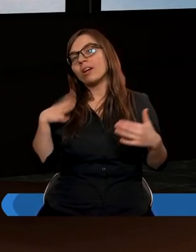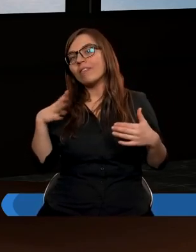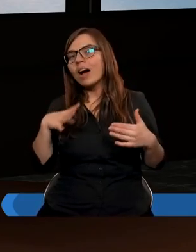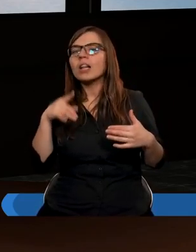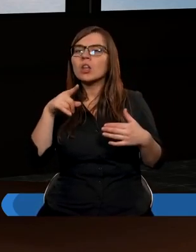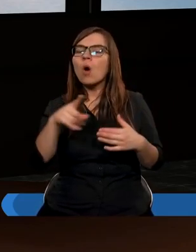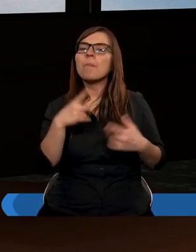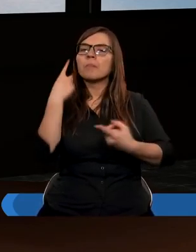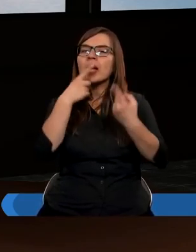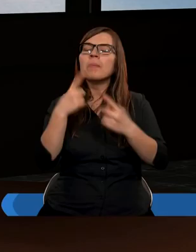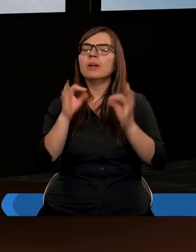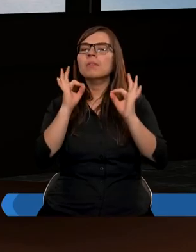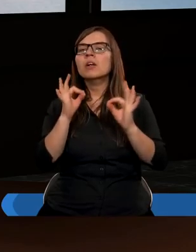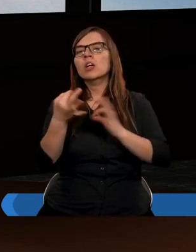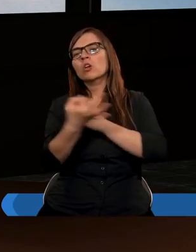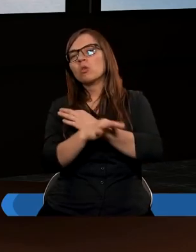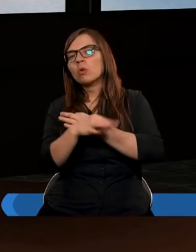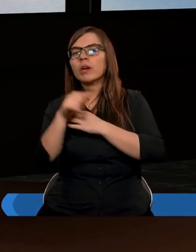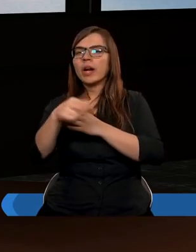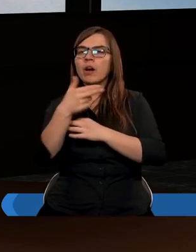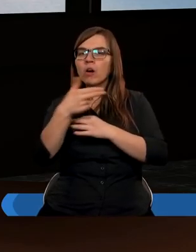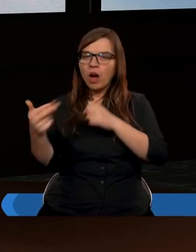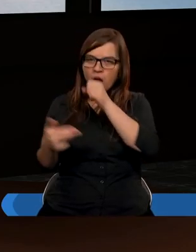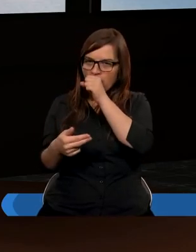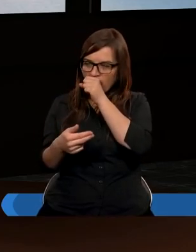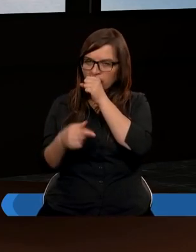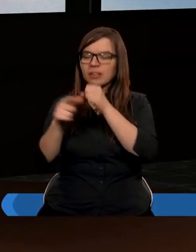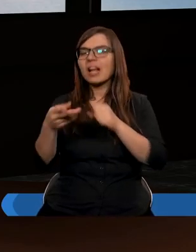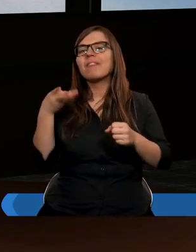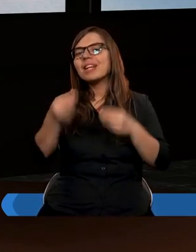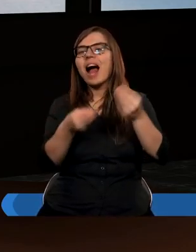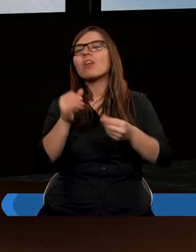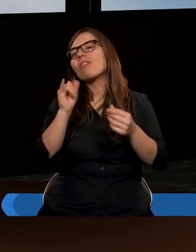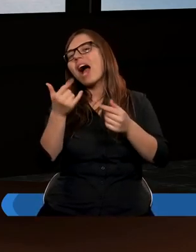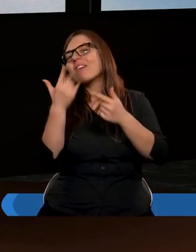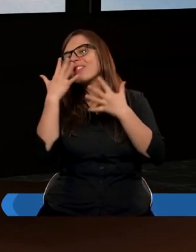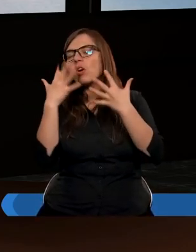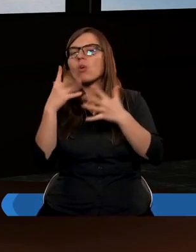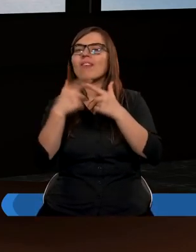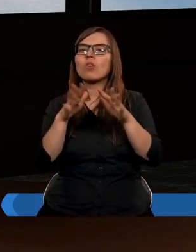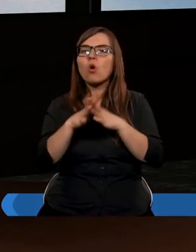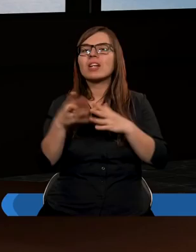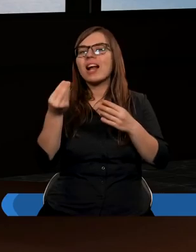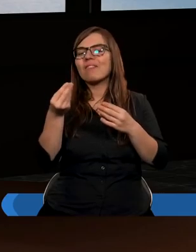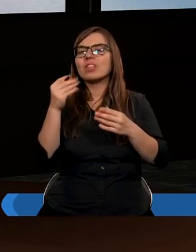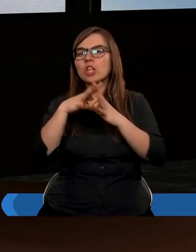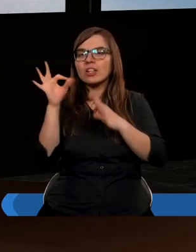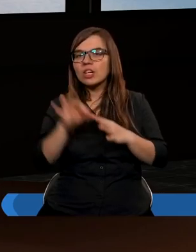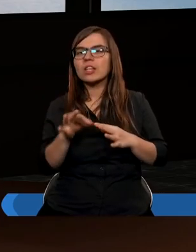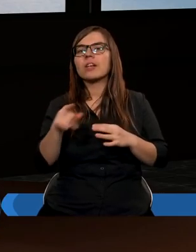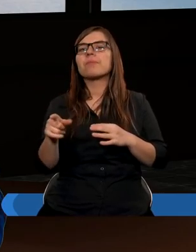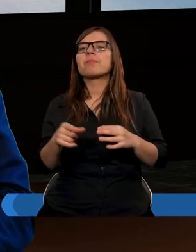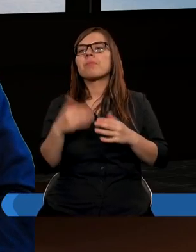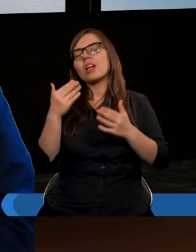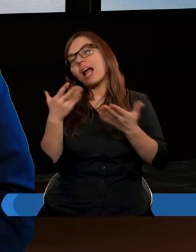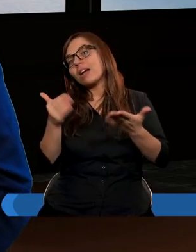go podnieść, zrobić takie studium tego tematu, czy jak to finansowanie w Kościele wygląda. Ale jeśli można